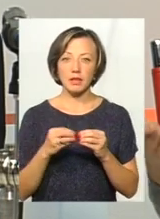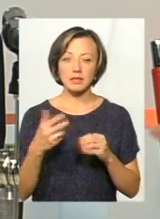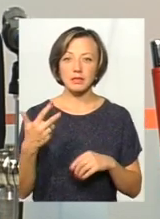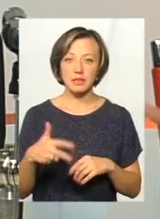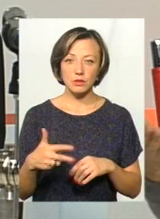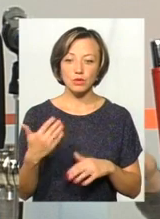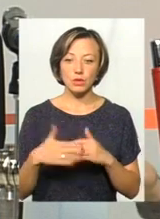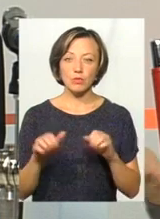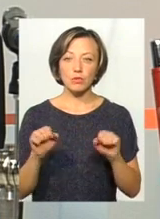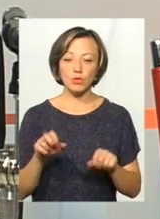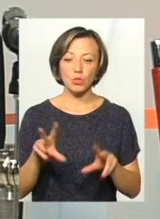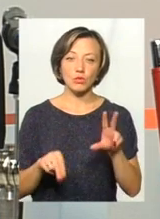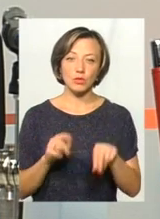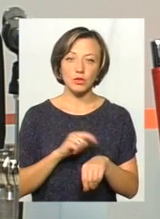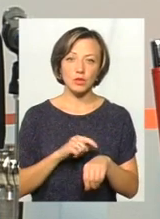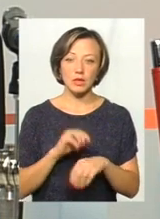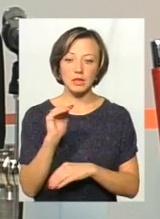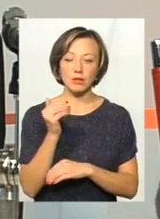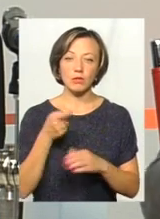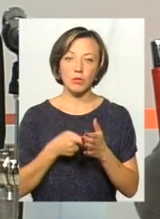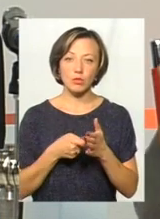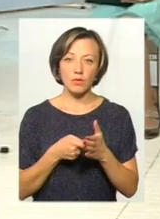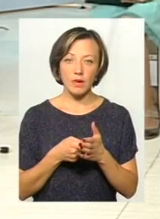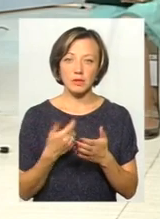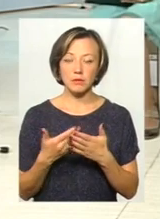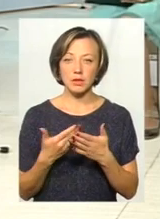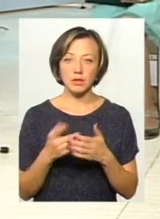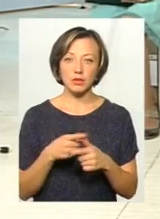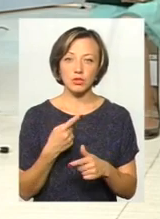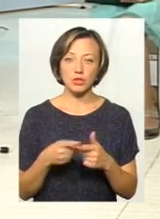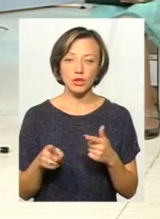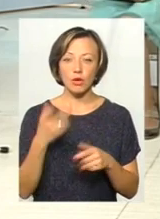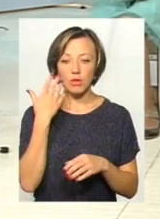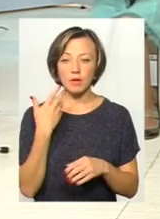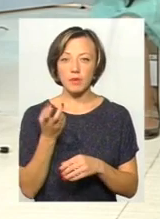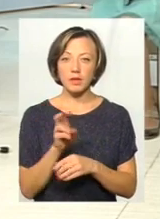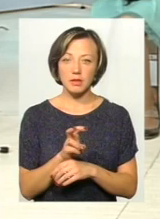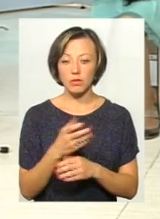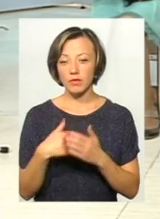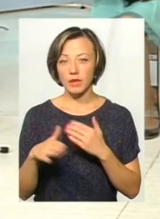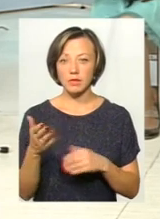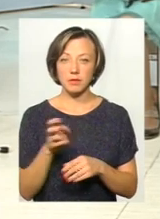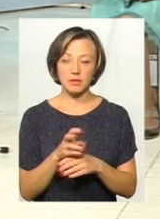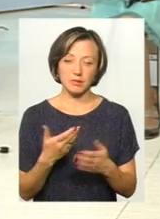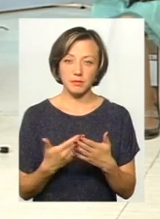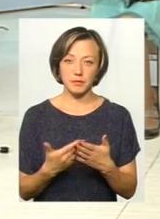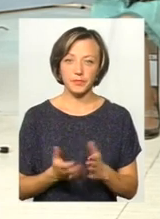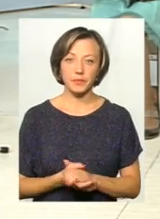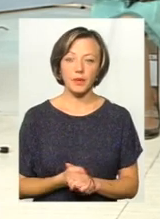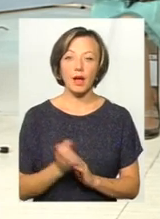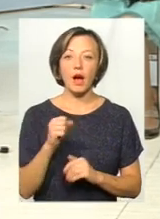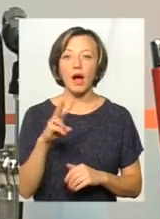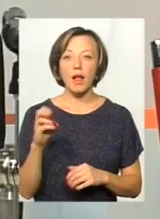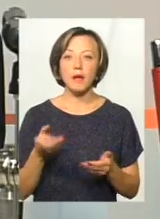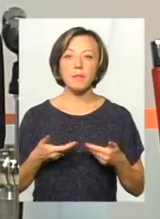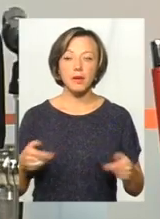-30 вони вже можуть якось розраховувати, коли то дитину погодувати, наприклад, чи коли прийти, чи коли прийти. Так, але ми